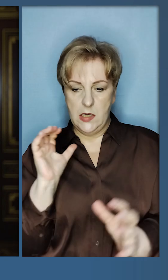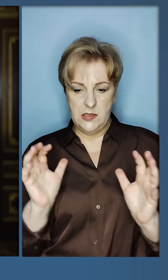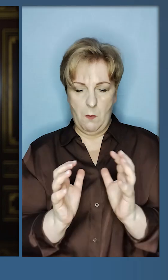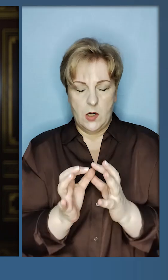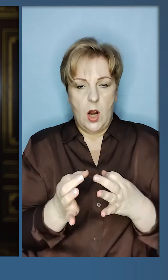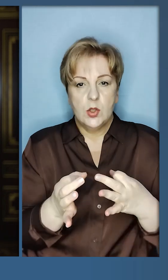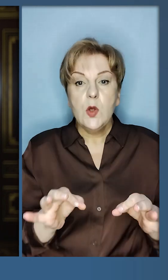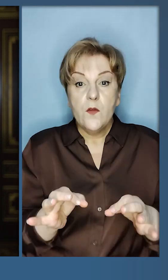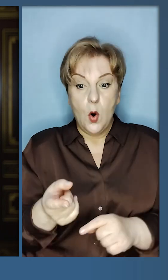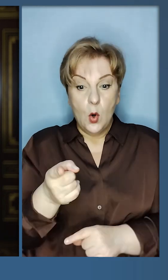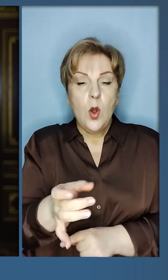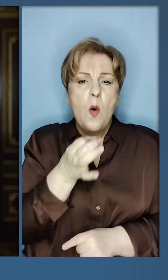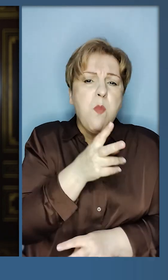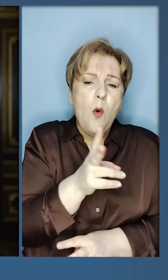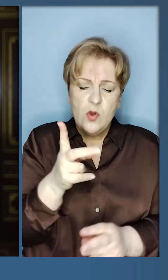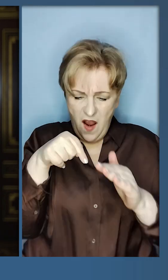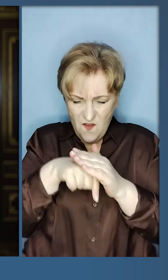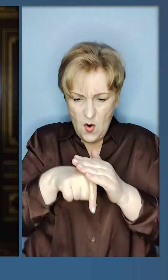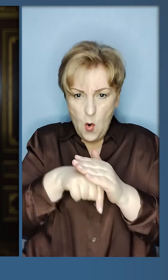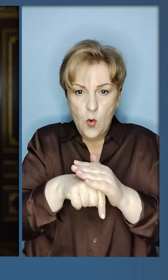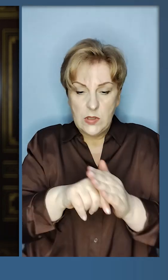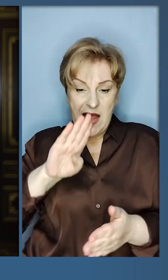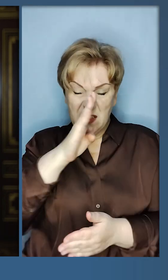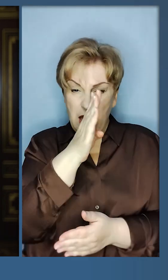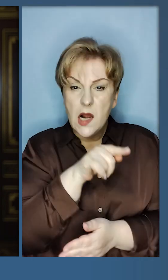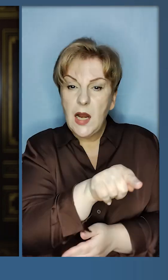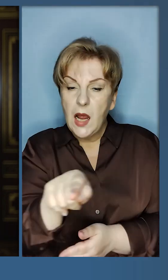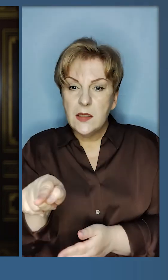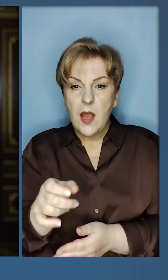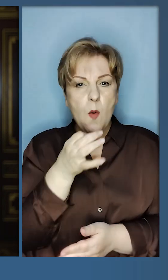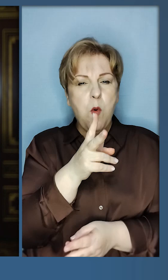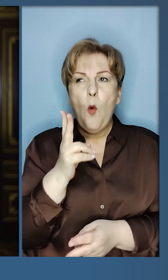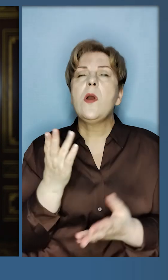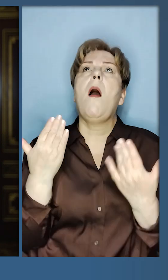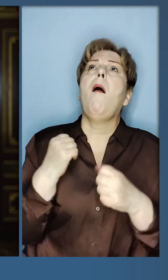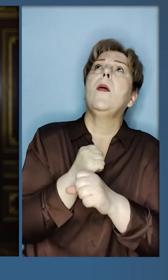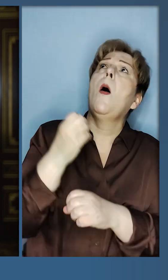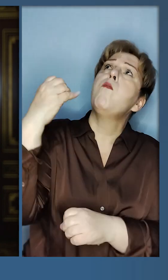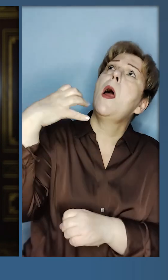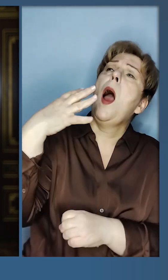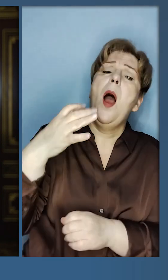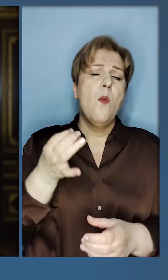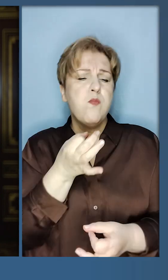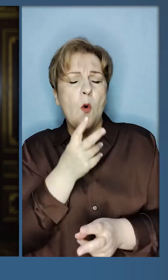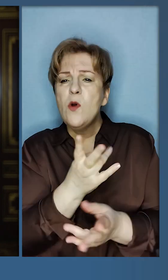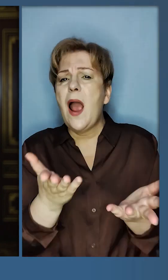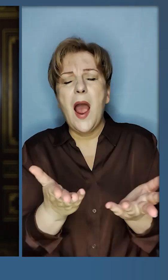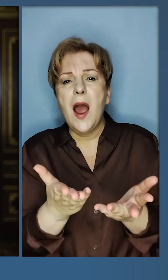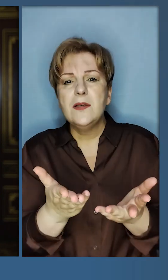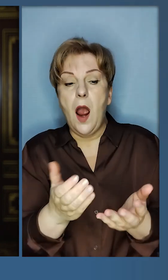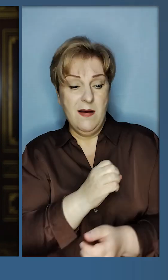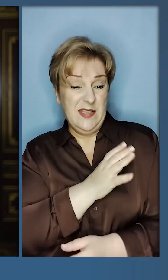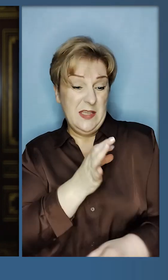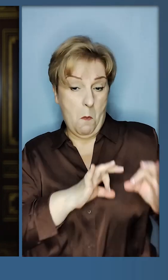і збереження свободи, тоді будь-яке внутрішнє зрадництво, будь-який пляж чи будь-яке особисте